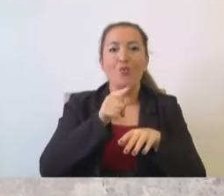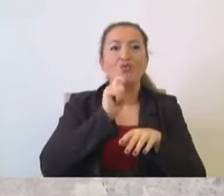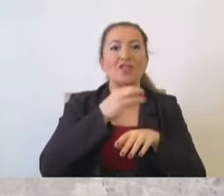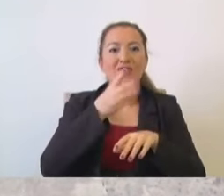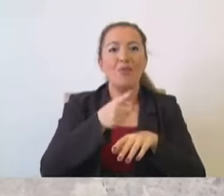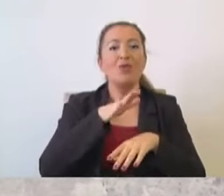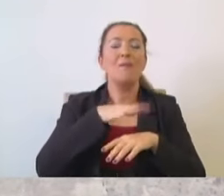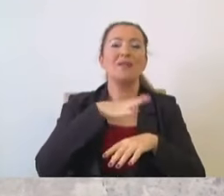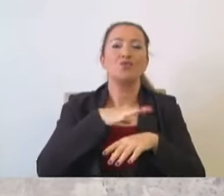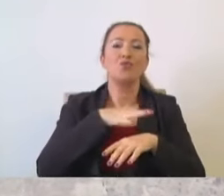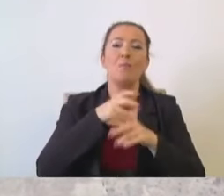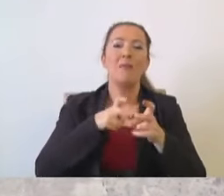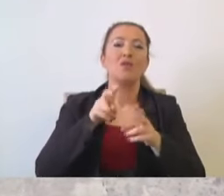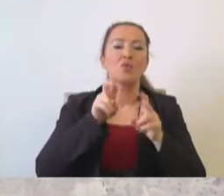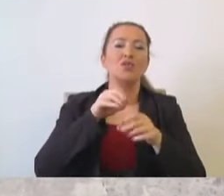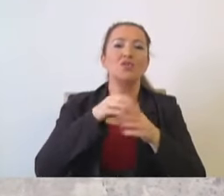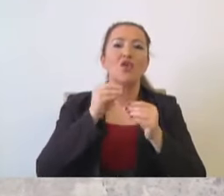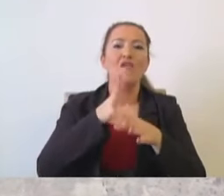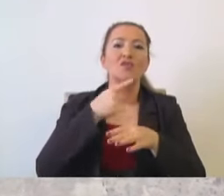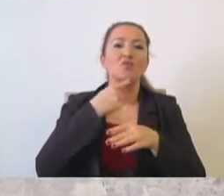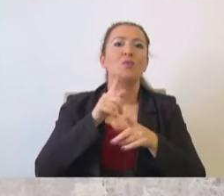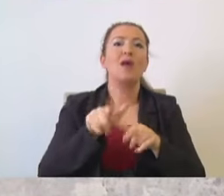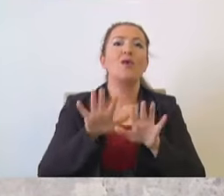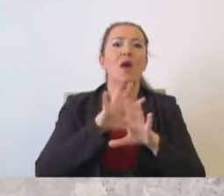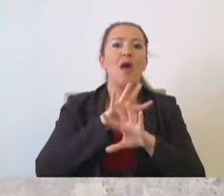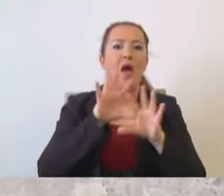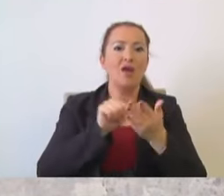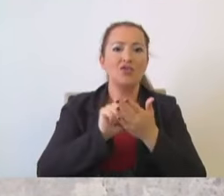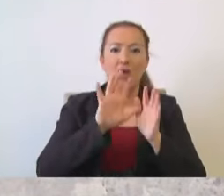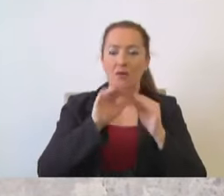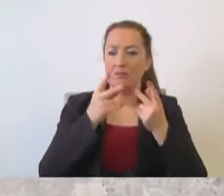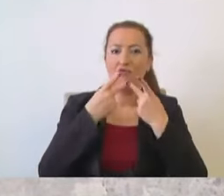konusuyla ilgili bence çok fazla konuşmaya gerek yok. Her şey ayan beyan ortada.